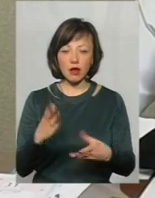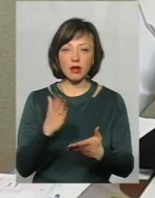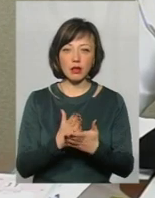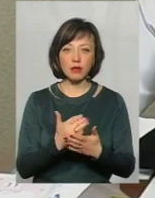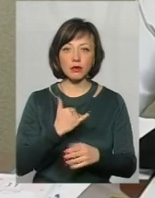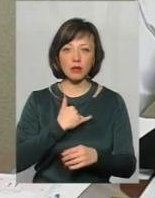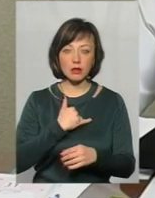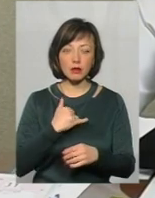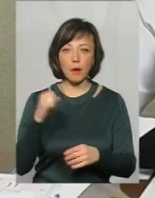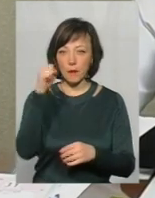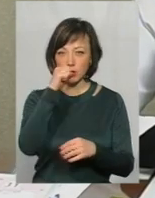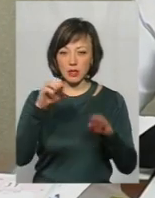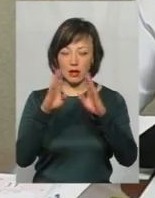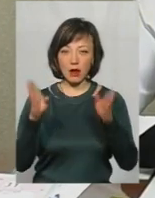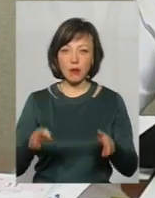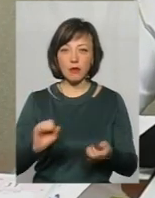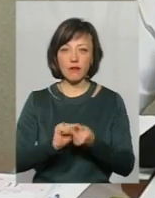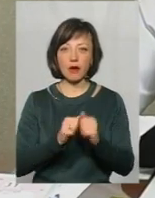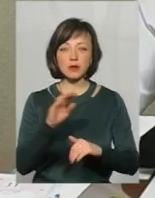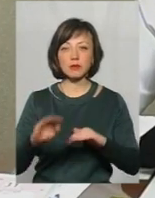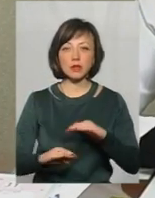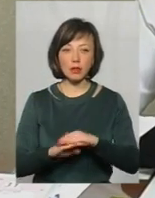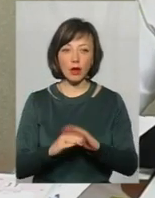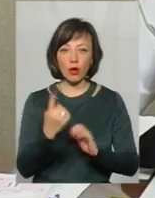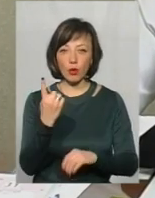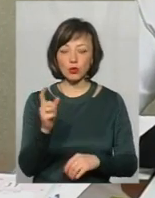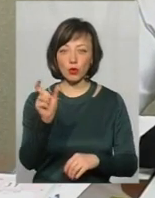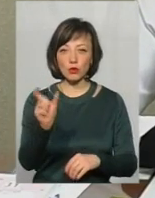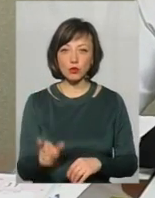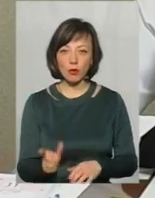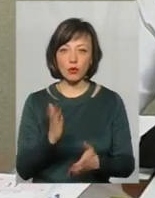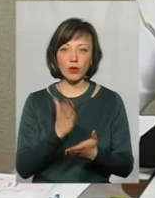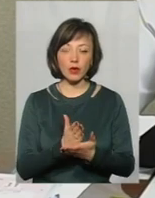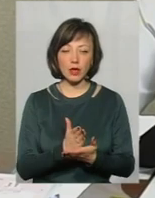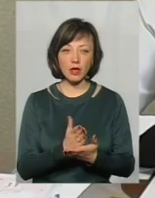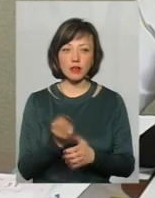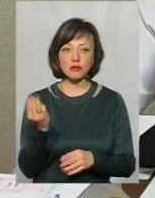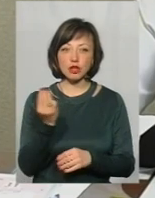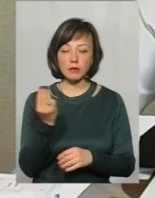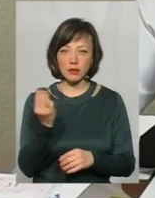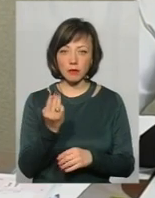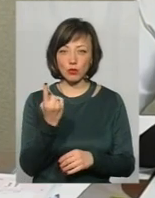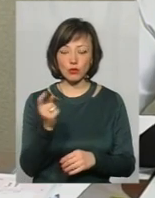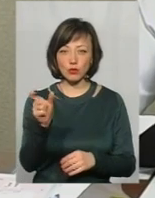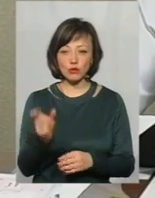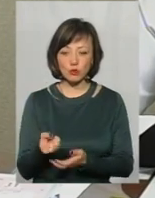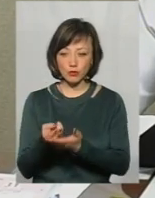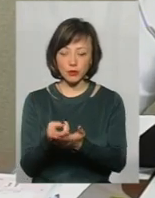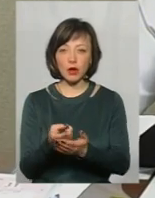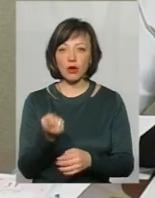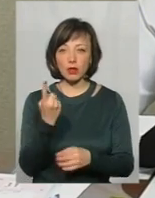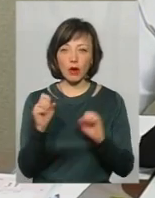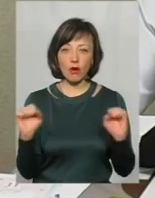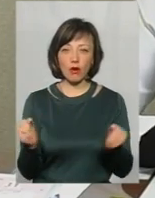також морозильна камера в Каменці-Подільському на одну особу, є в Шепетівці на одну особу і одне